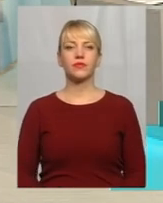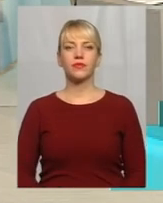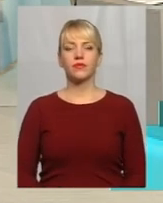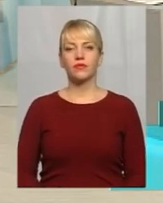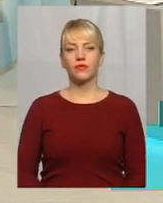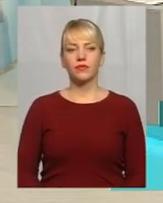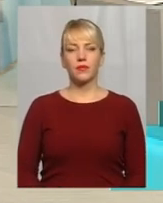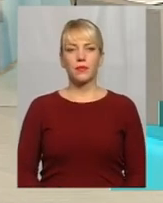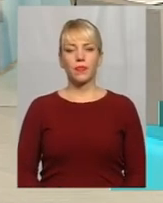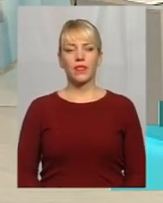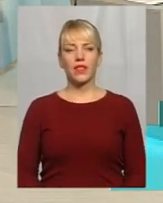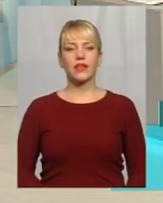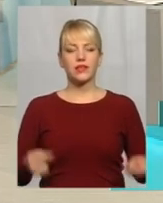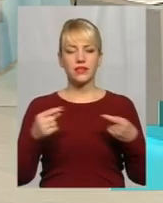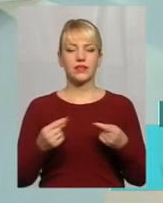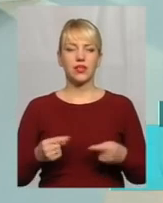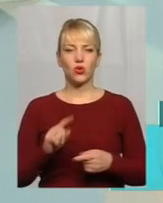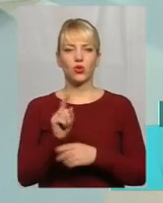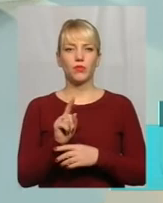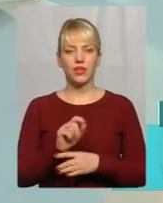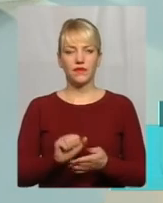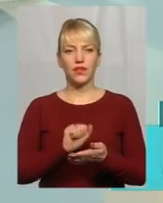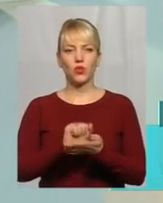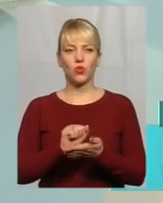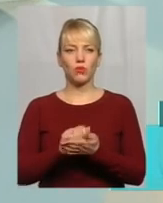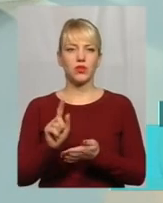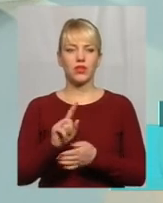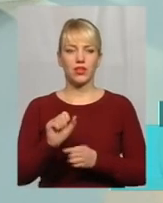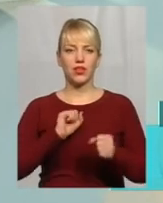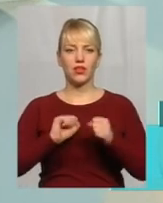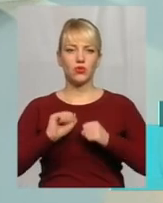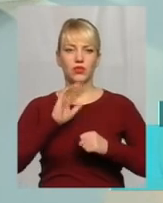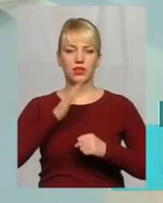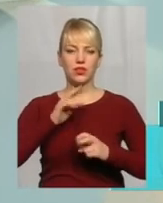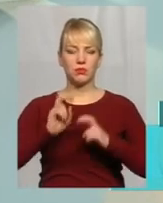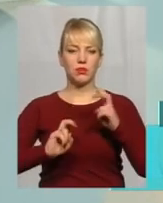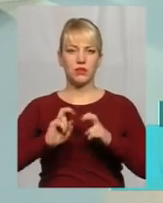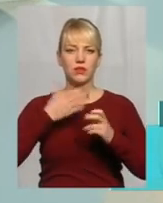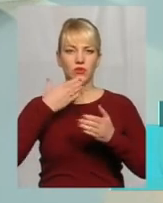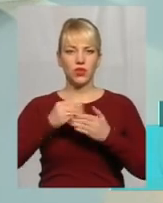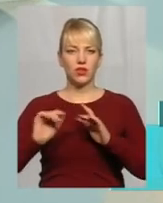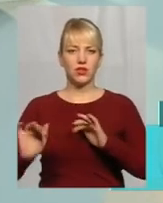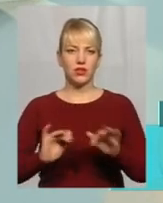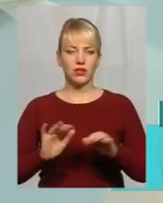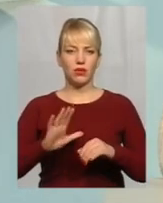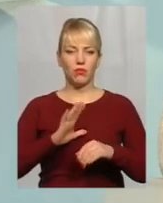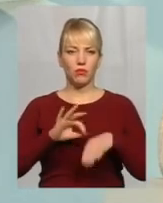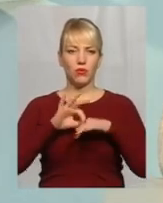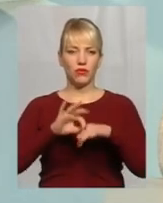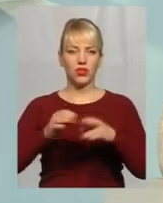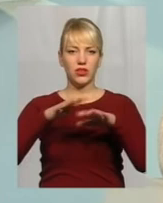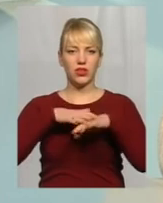виходить, згідно нормативних документів, якими керується наше підприємство в своїй діяльності Був проведений